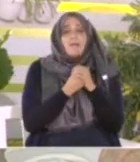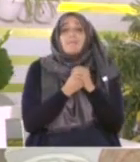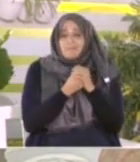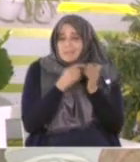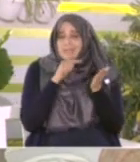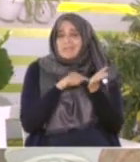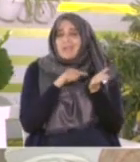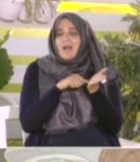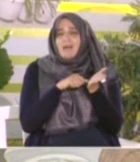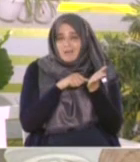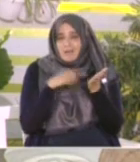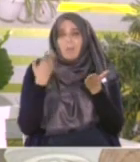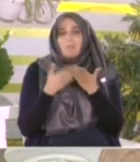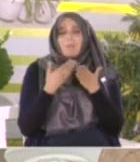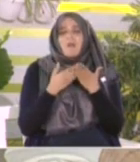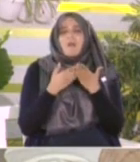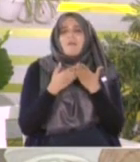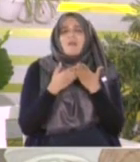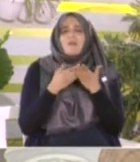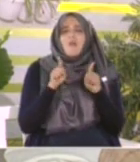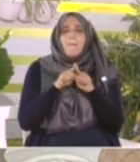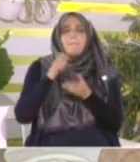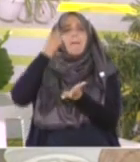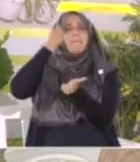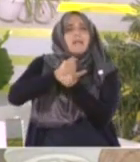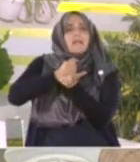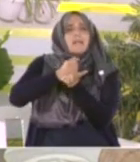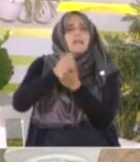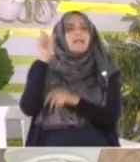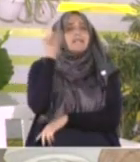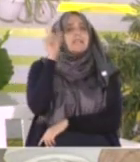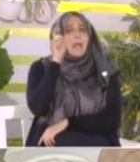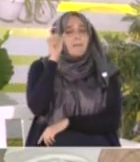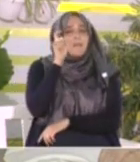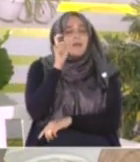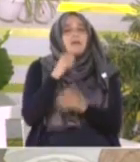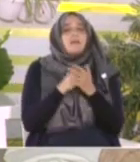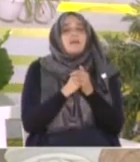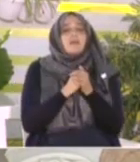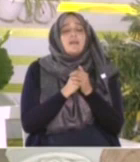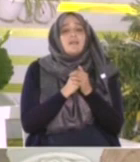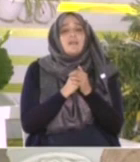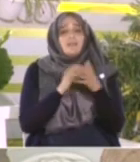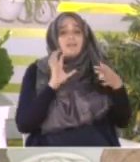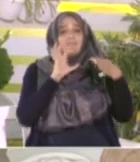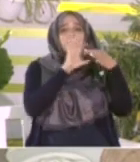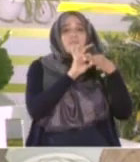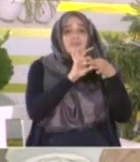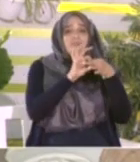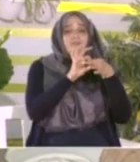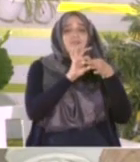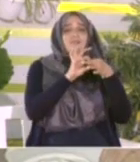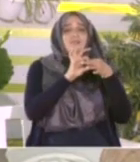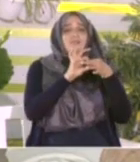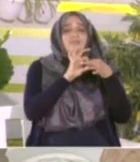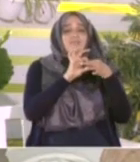معالم الإسلام الكبرى التي تربطنا بالكعبة المشرفة